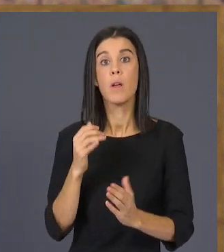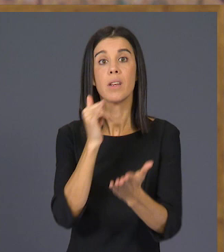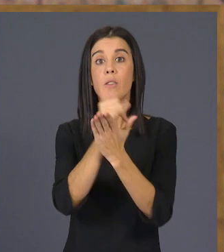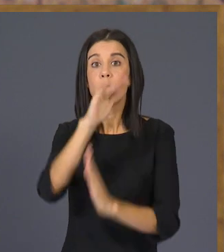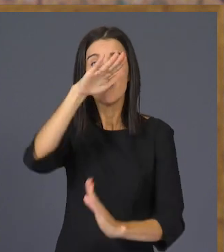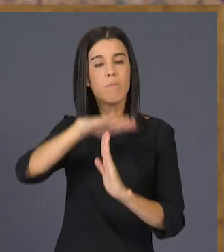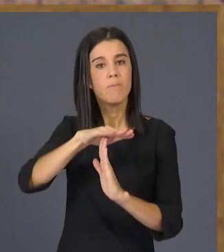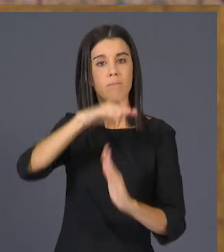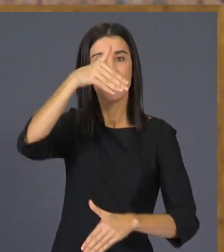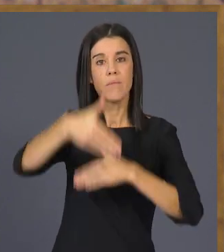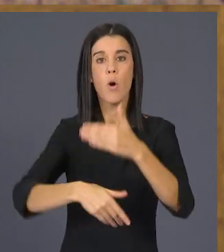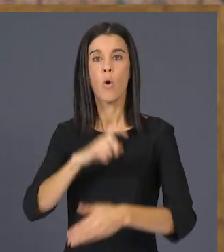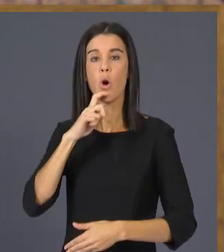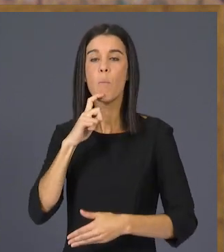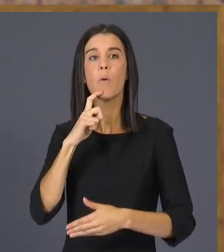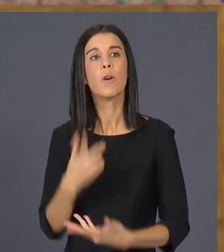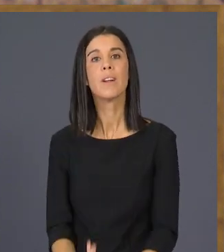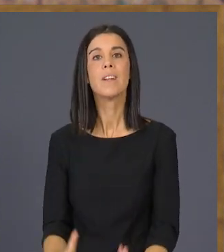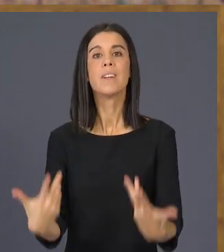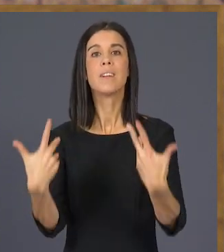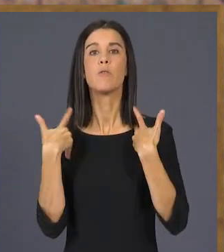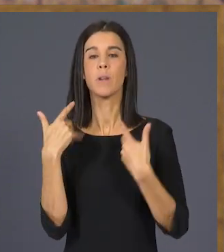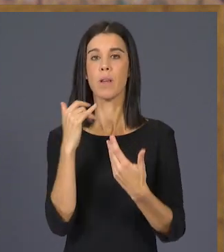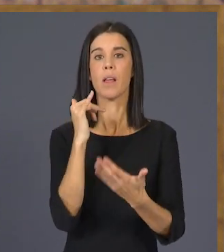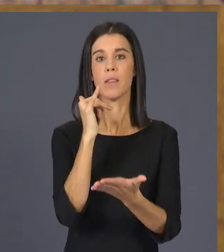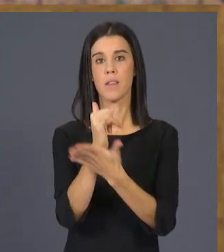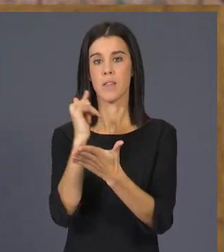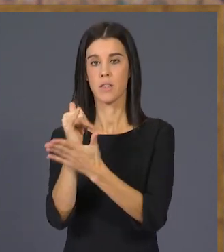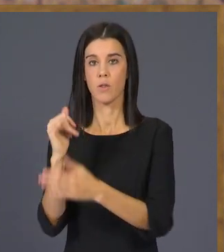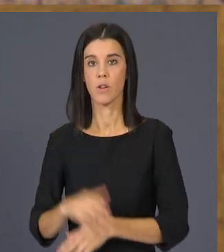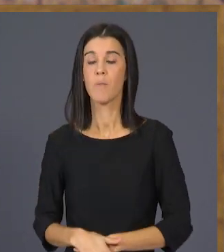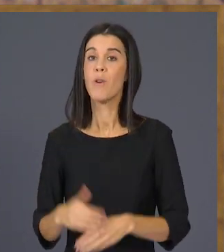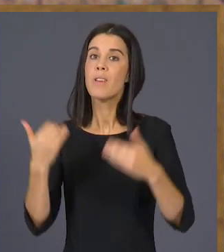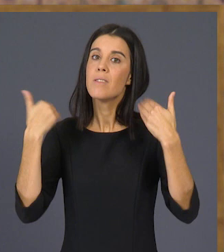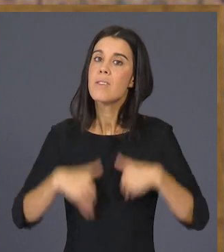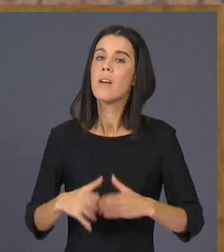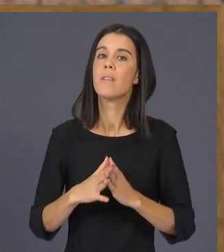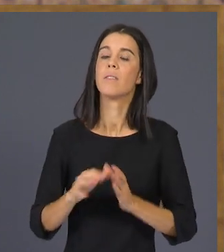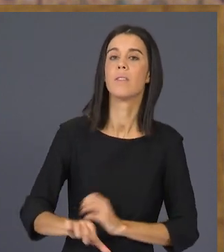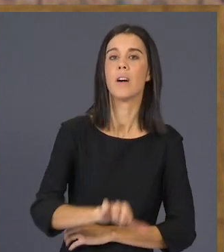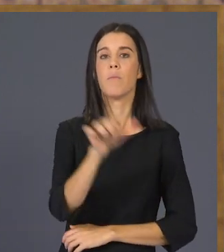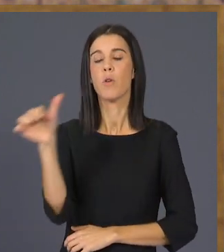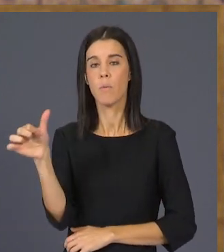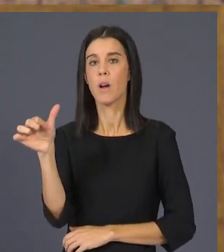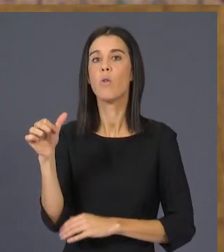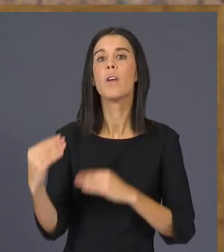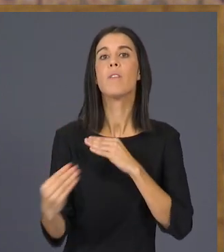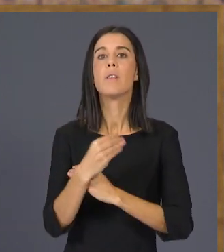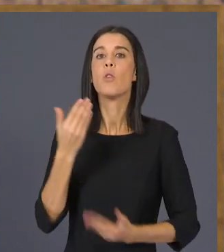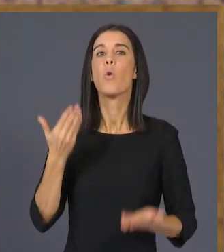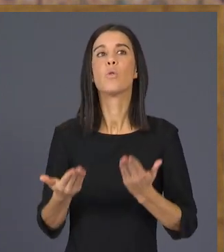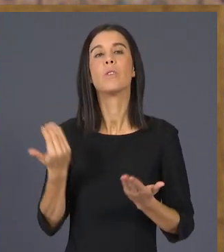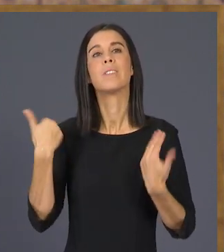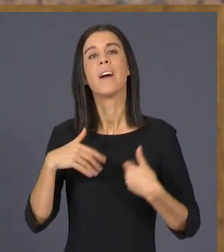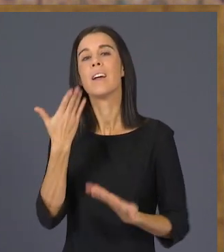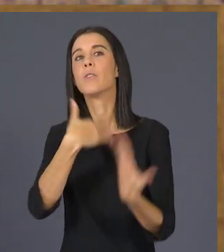amb responsabilitat constitucional, per aprovar ja d'una vegada un finançament just, sense més excuses